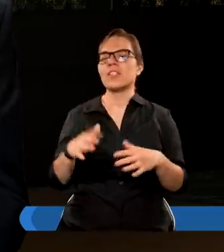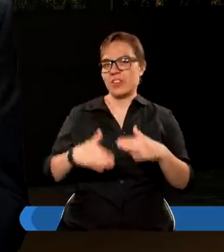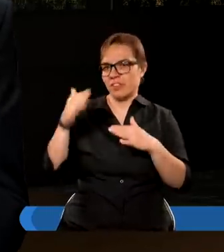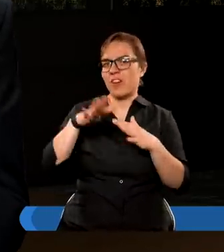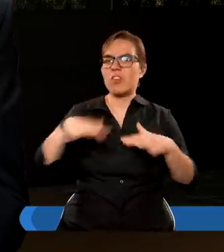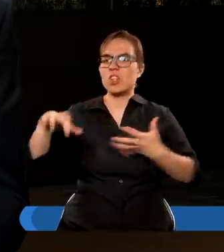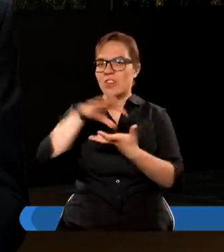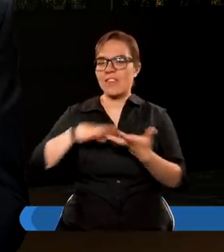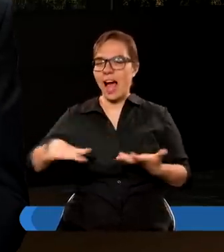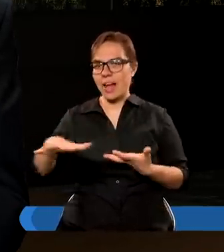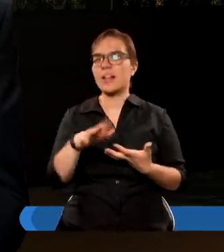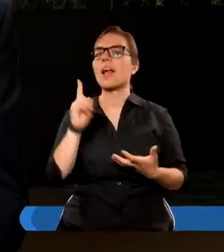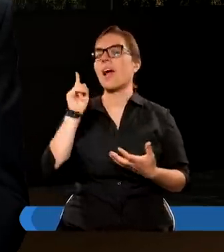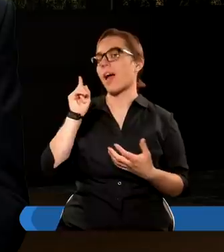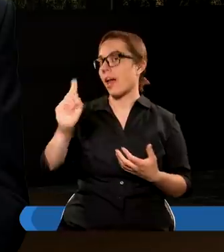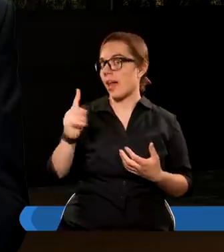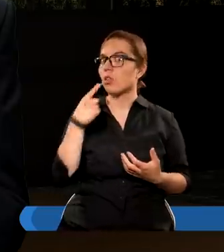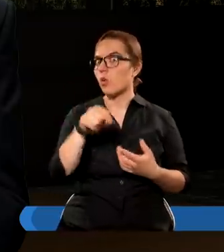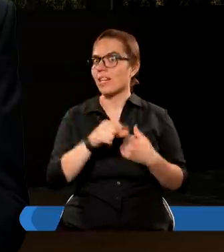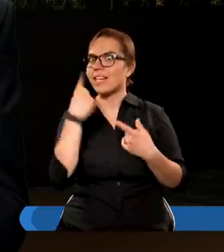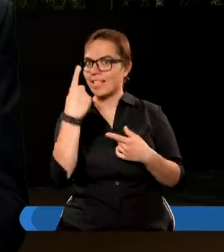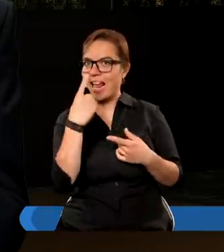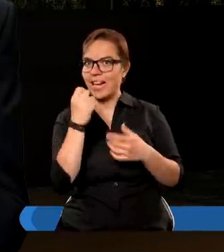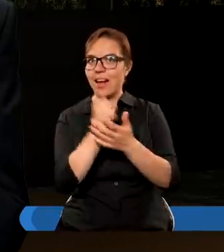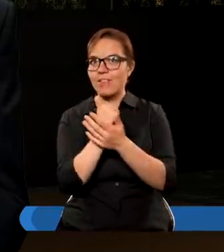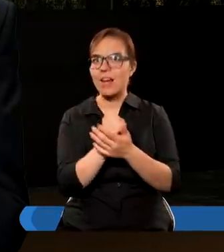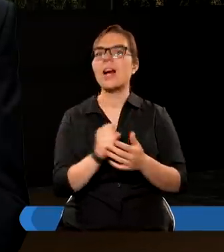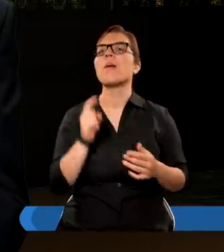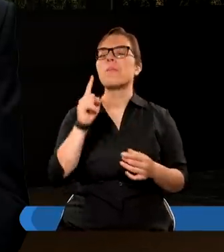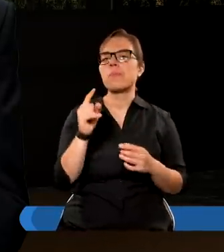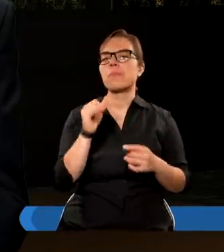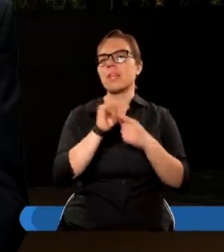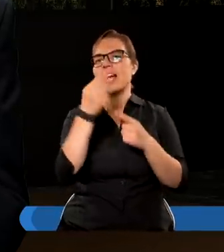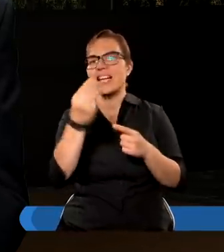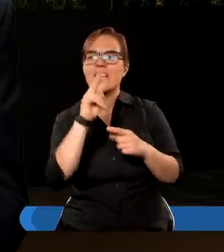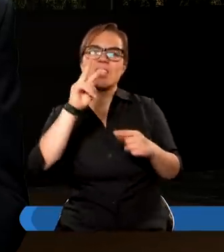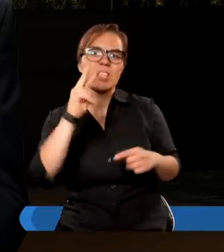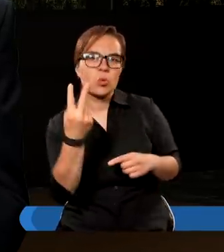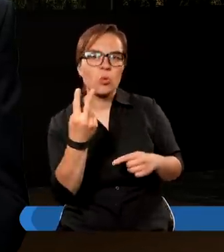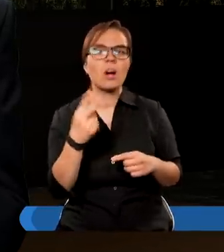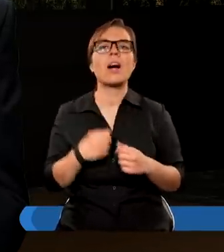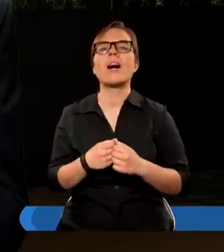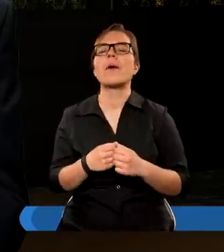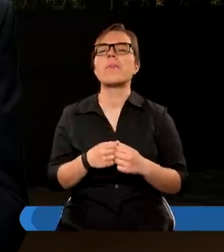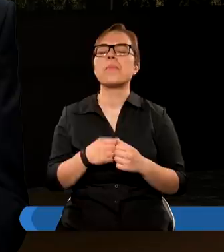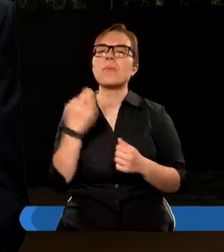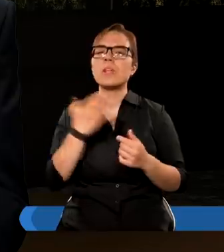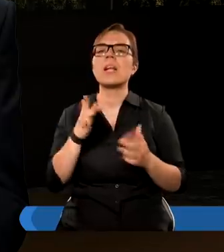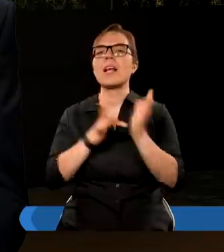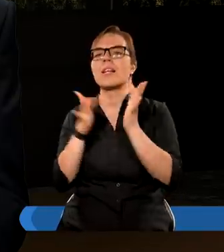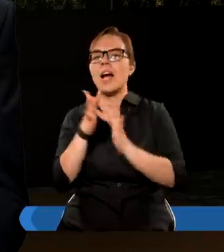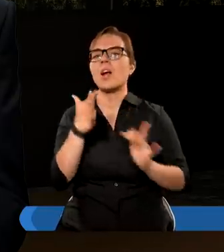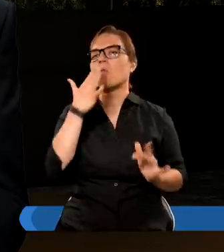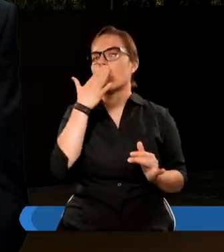świat. Ale to jest jedno, ponieważ jest inne jeszcze, gdzie Pan Jezus